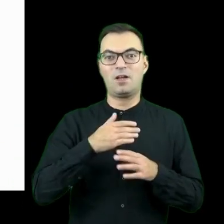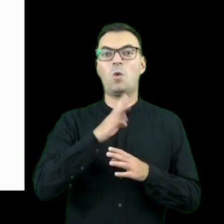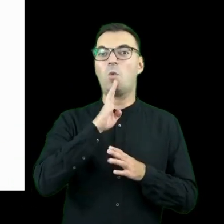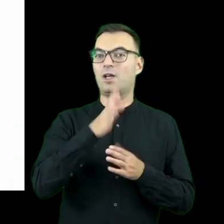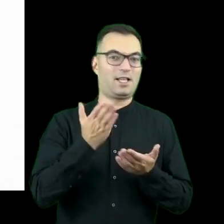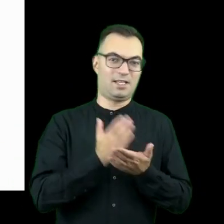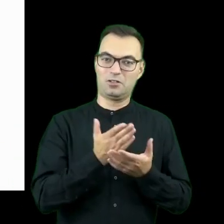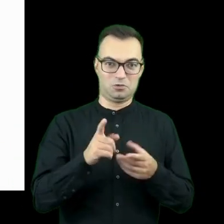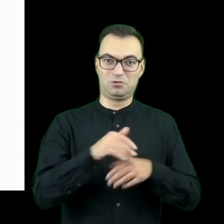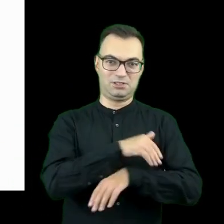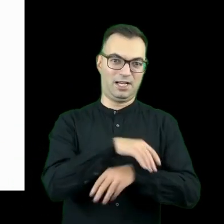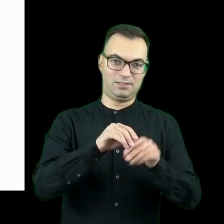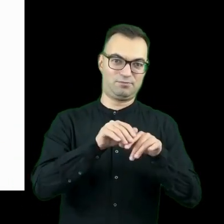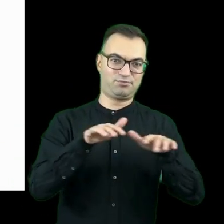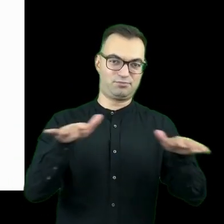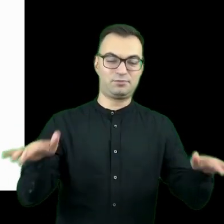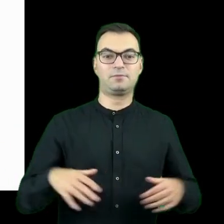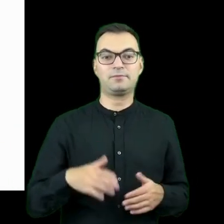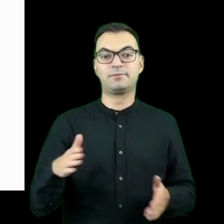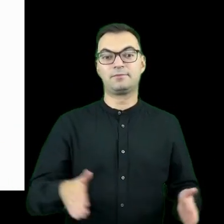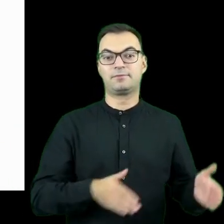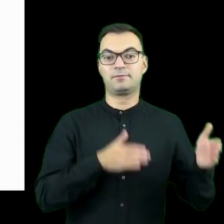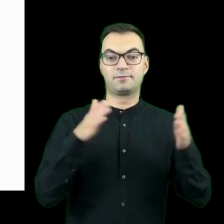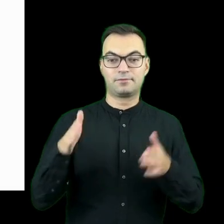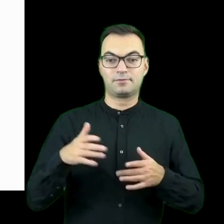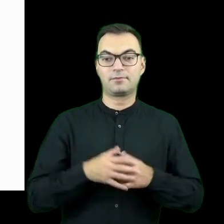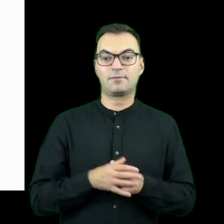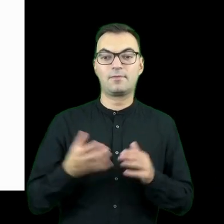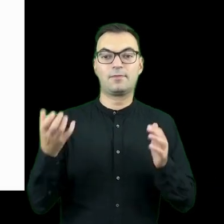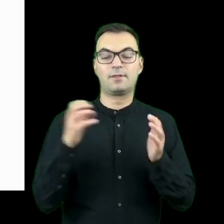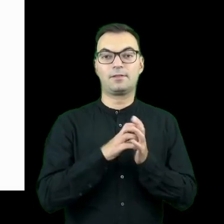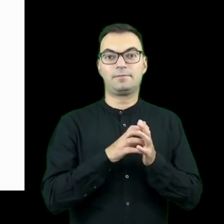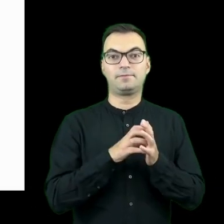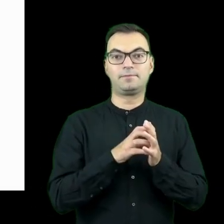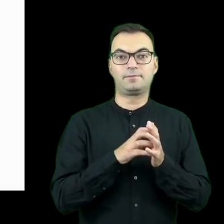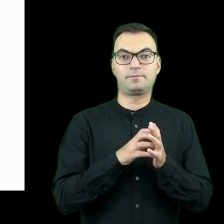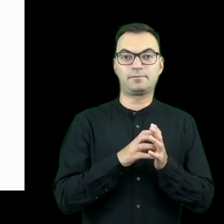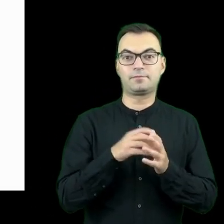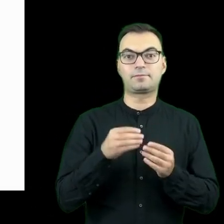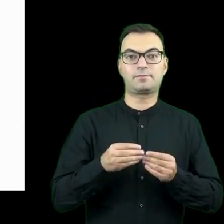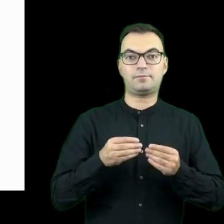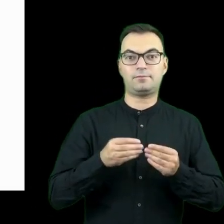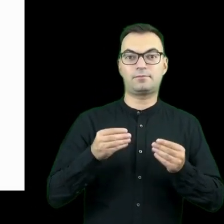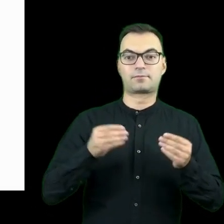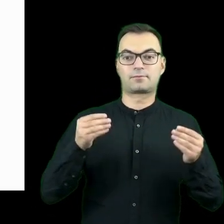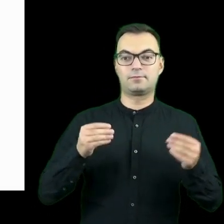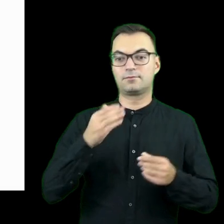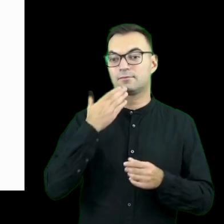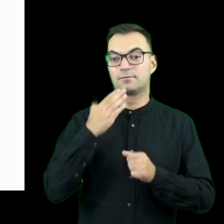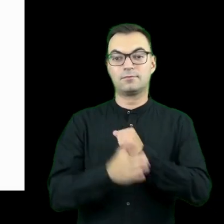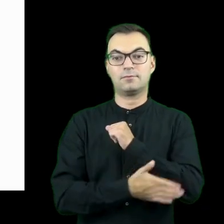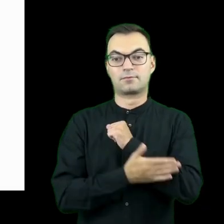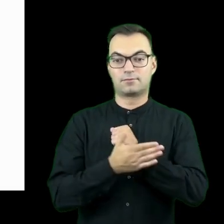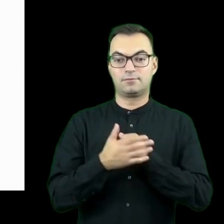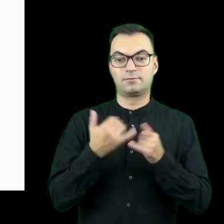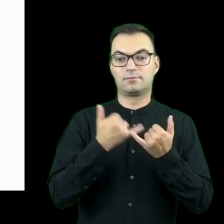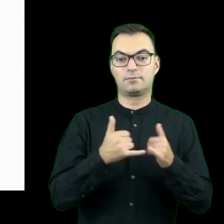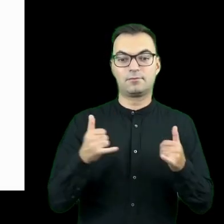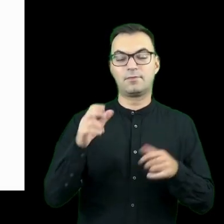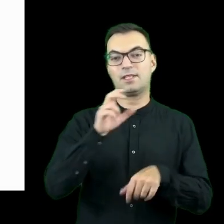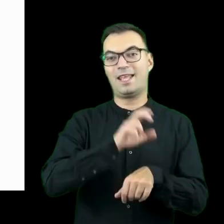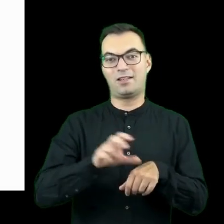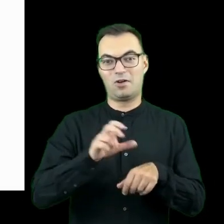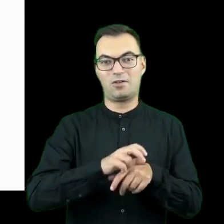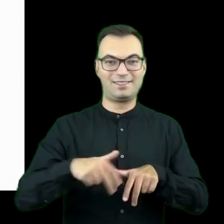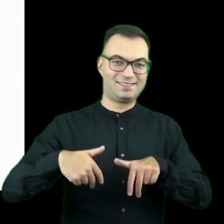Stanami Zjednoczonymi. Następnie ta aplikacja została rozwinięta poprzez wsparcie różnych